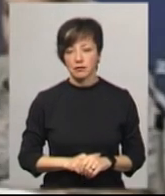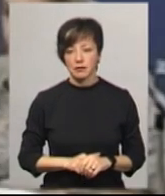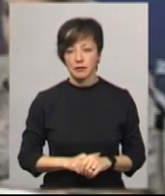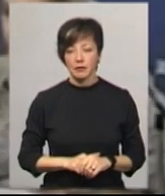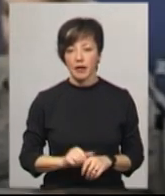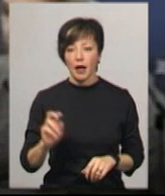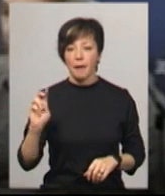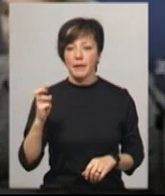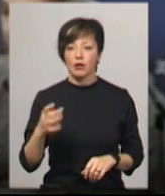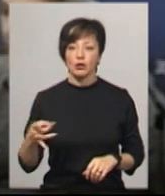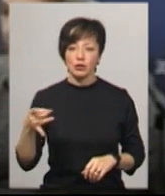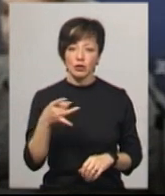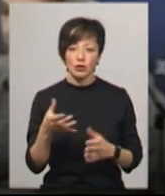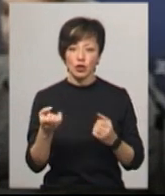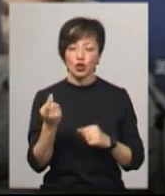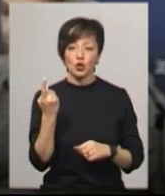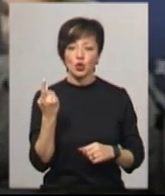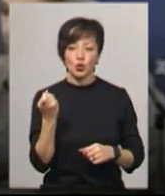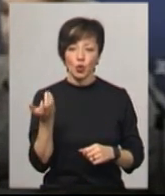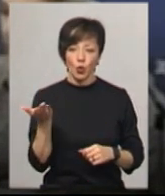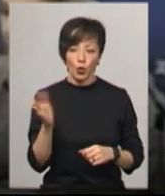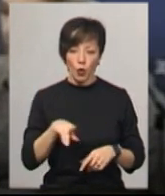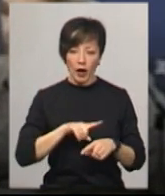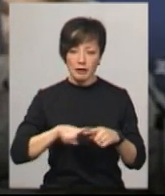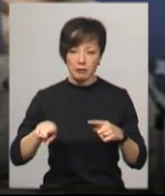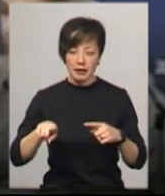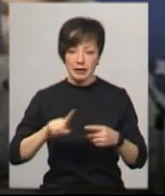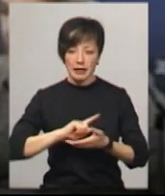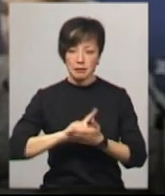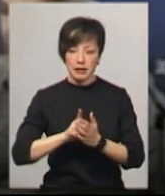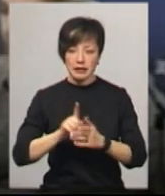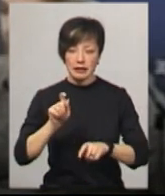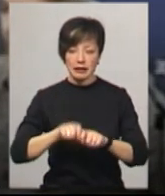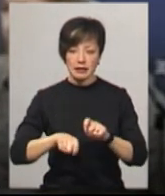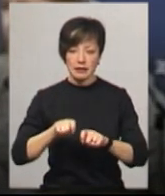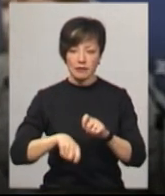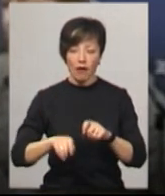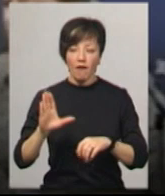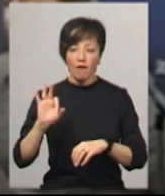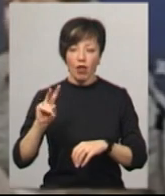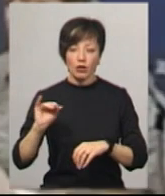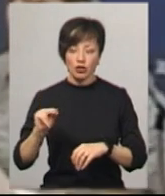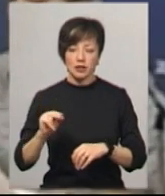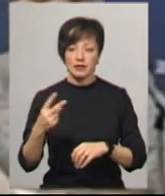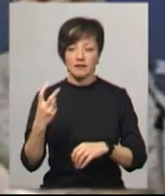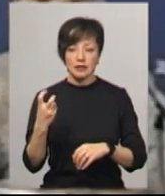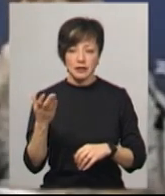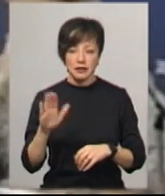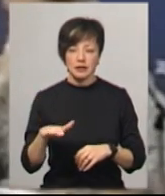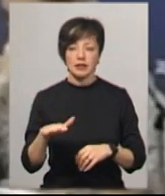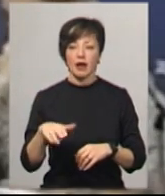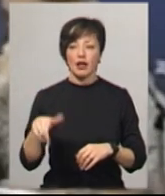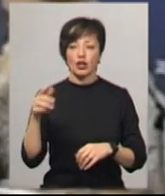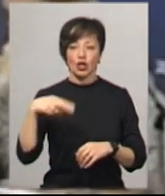Білогірський район отримав 100 експрес-тестів. Вінковецький – 100, Волочийський – 200, Городоцький – 200,